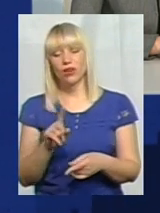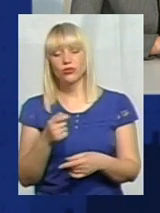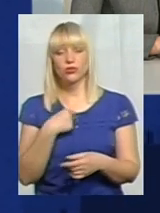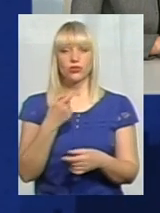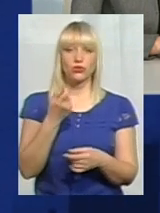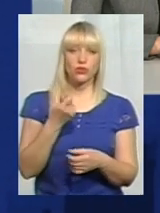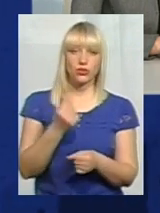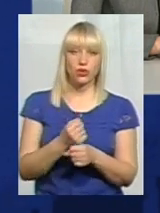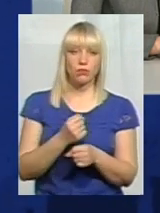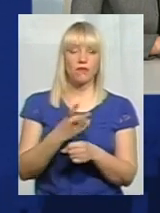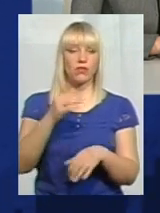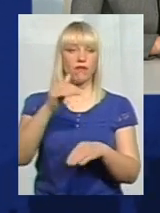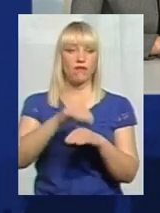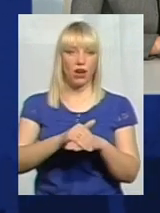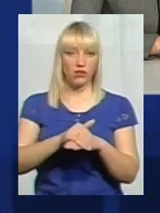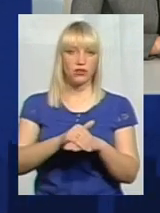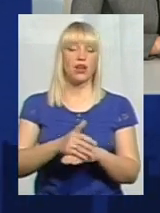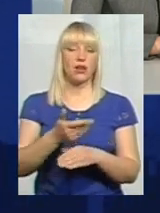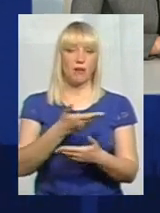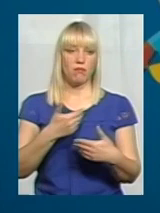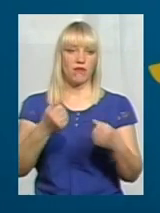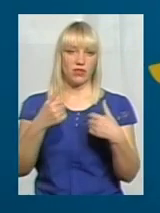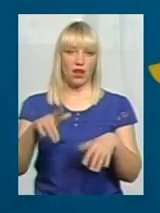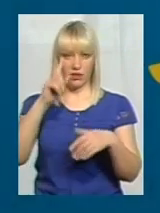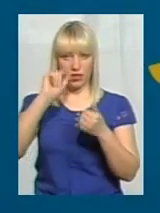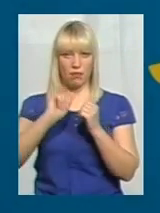зробив, але факт, ми втратили пам'ятку.